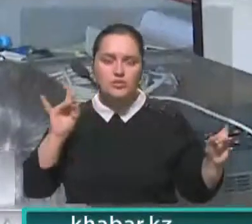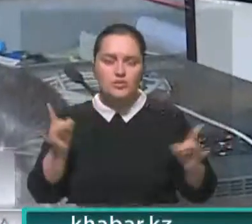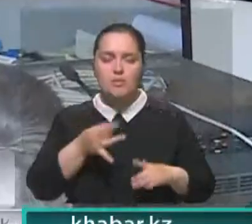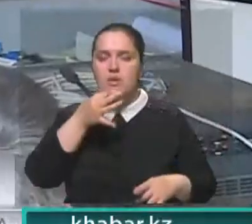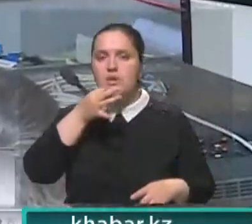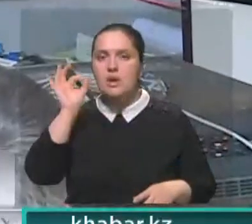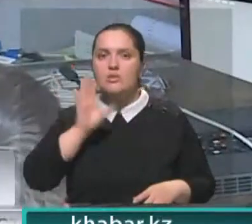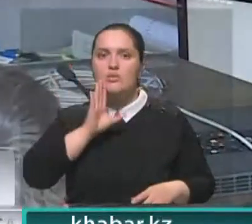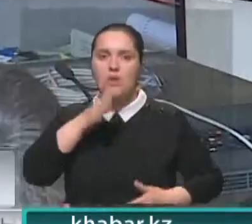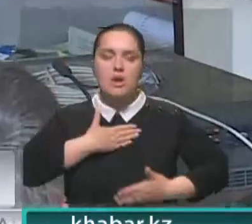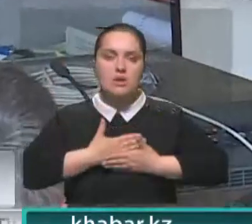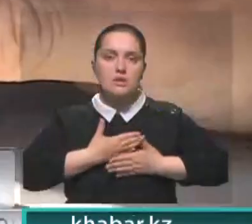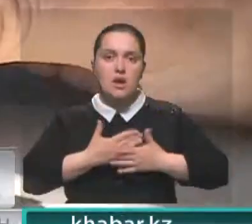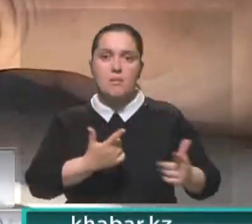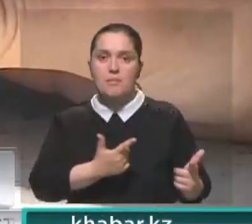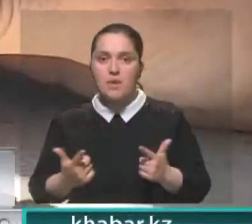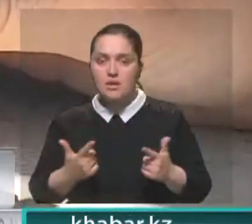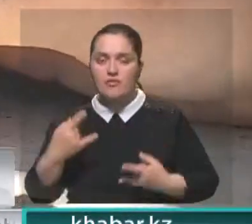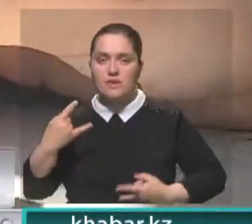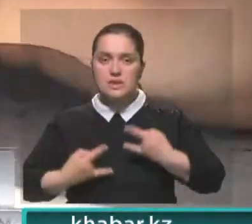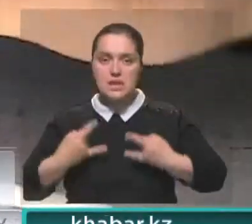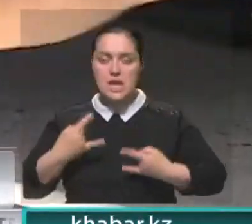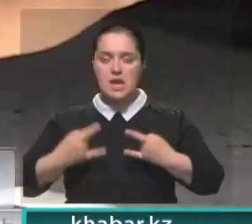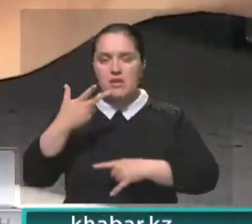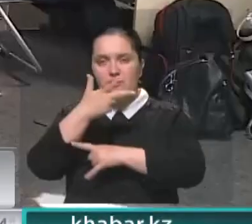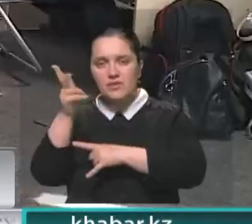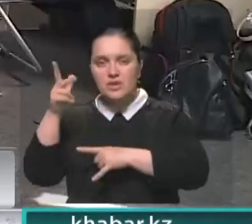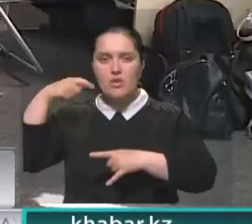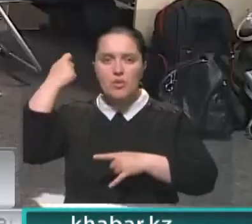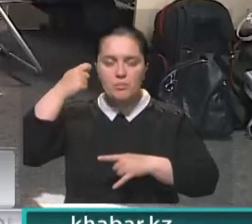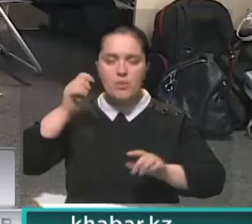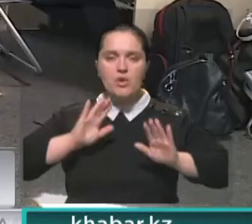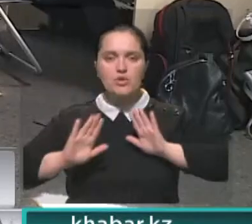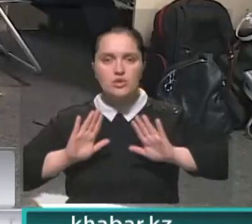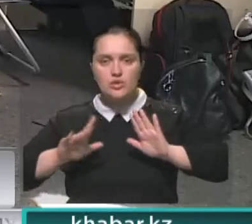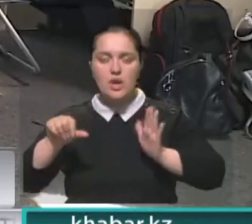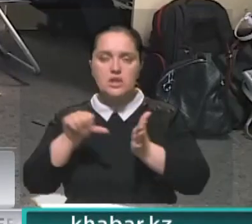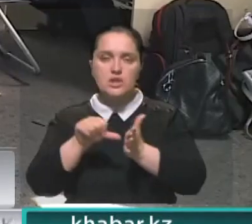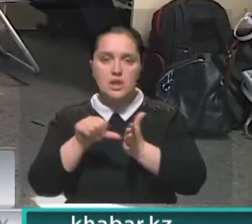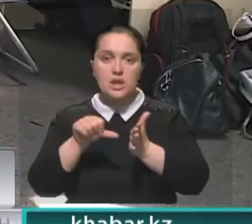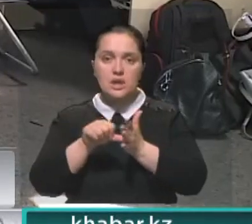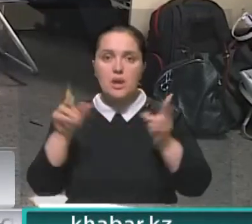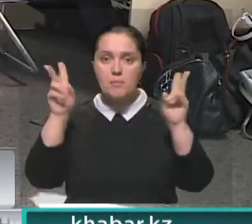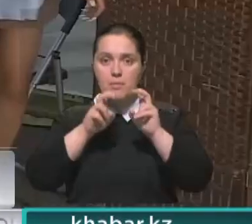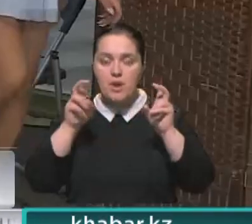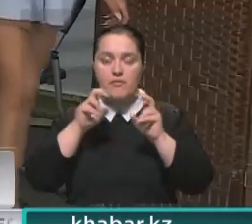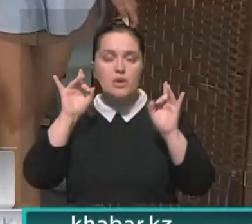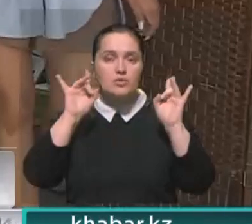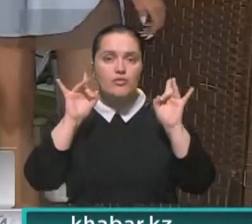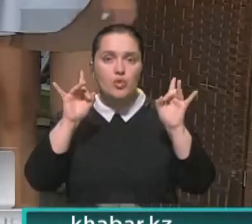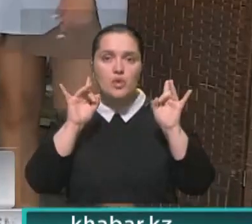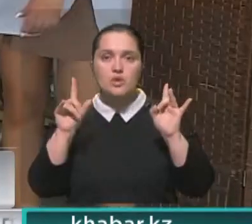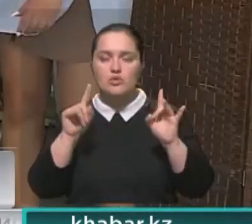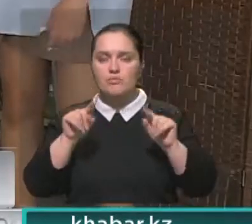раннего утра шла активная подготовка к эфиру. Видеоинженеры, режиссеры, операторы и другие члены съемочной команды проверяли звук и картинку, чтобы